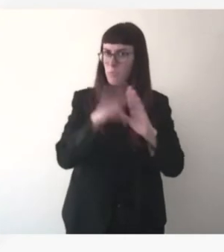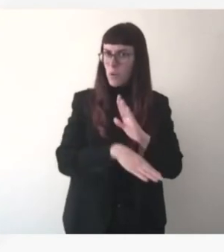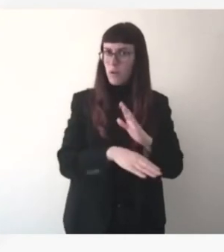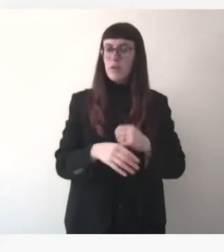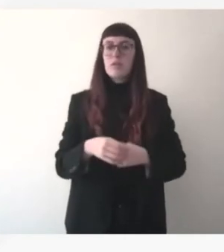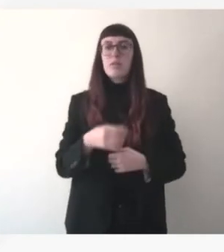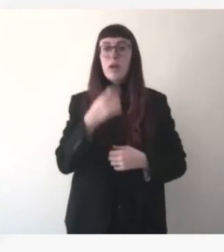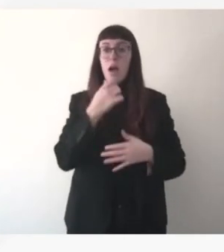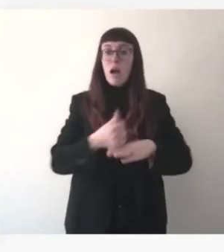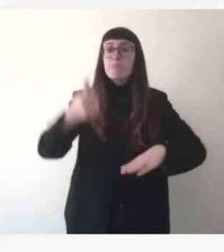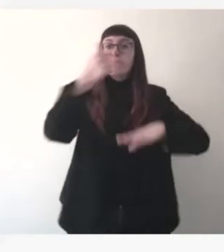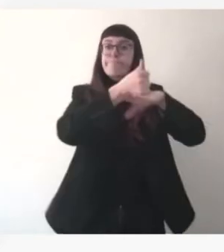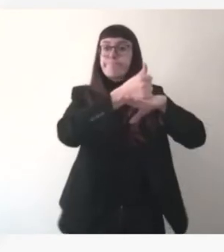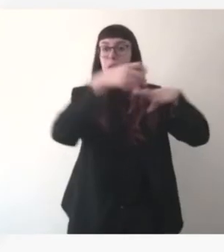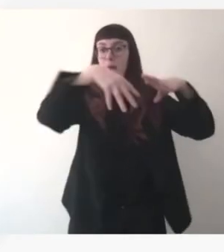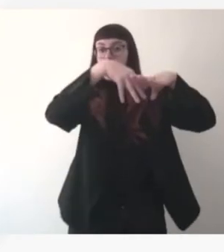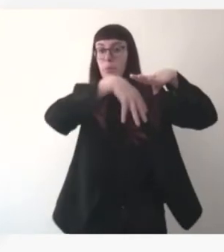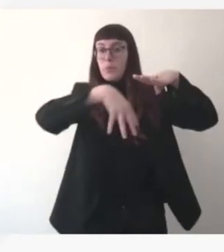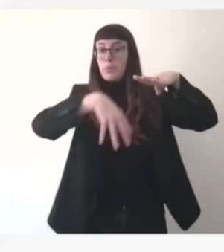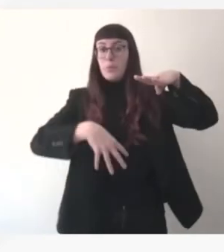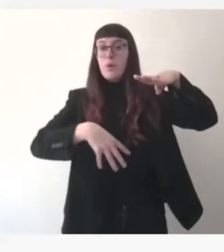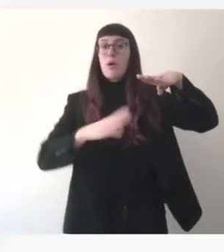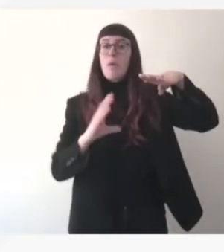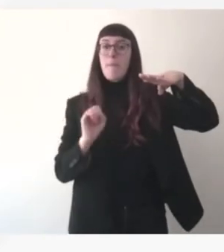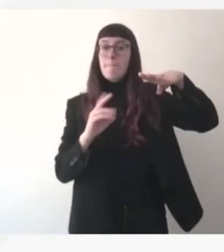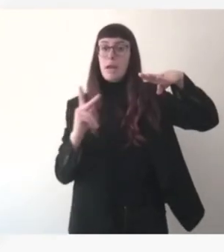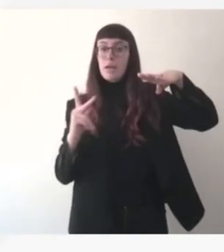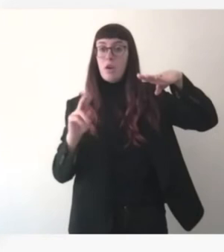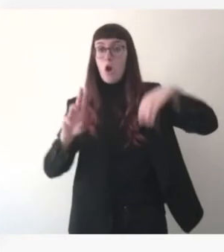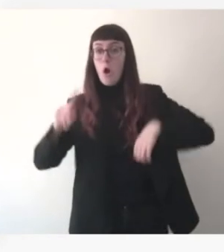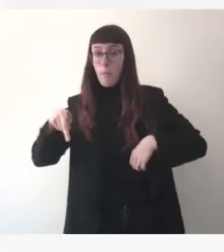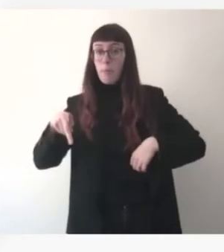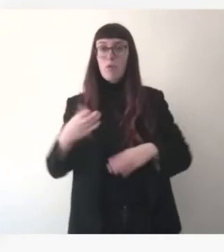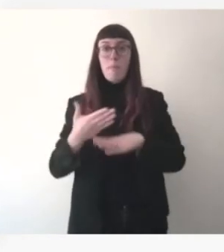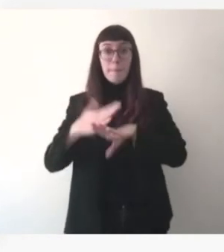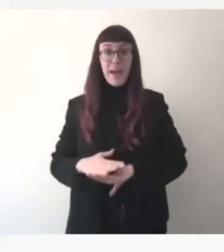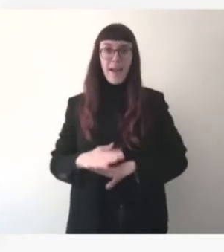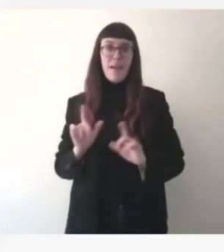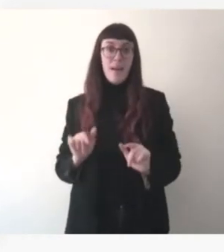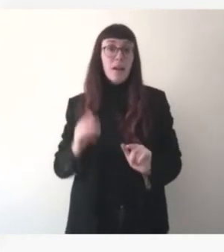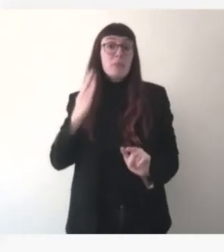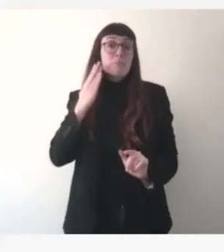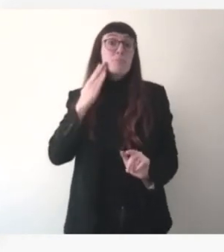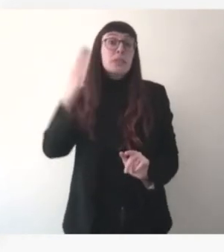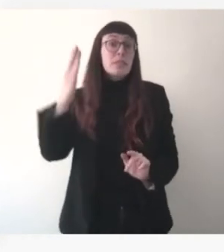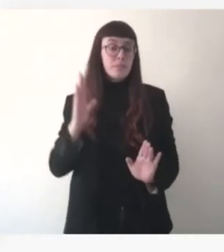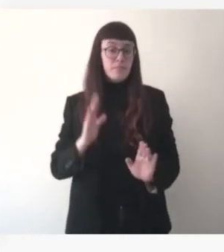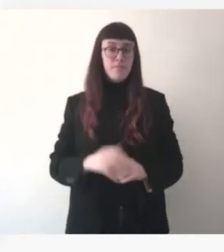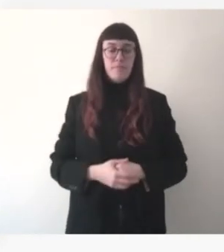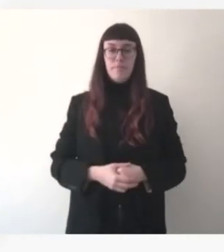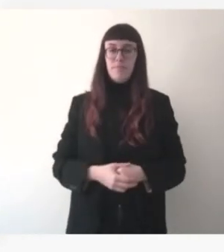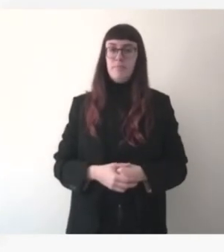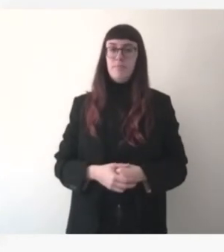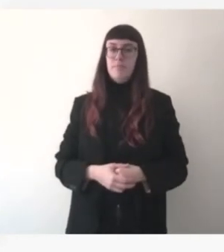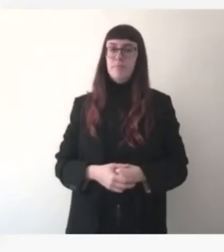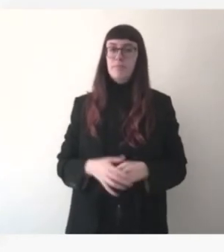on dit dans notre jargon, des infrastructures terrestres. Et comme l rappelé le ministre, c'était vraiment l'objet de la constellation et on l'a vu du reste dans ce qui s'est passé en